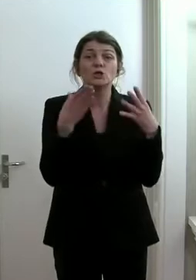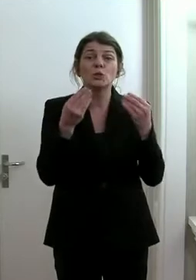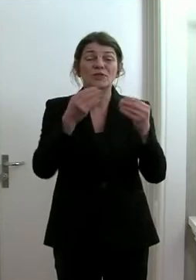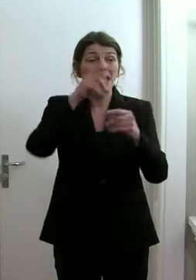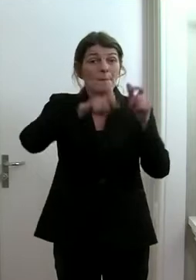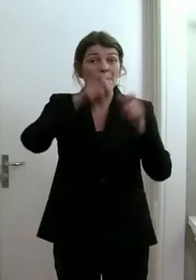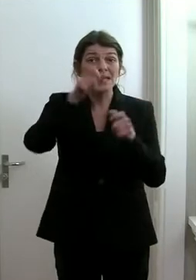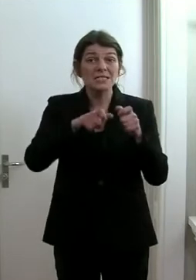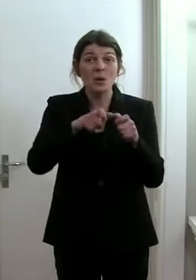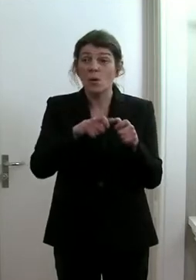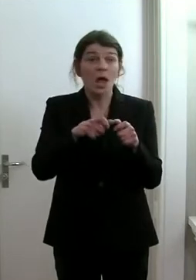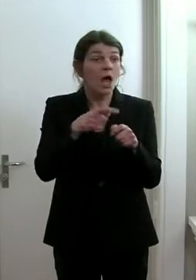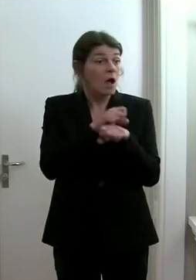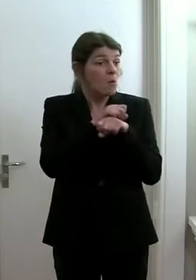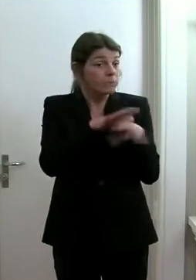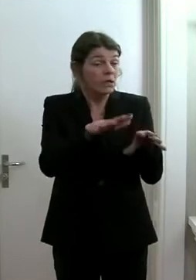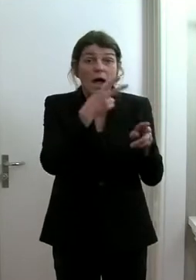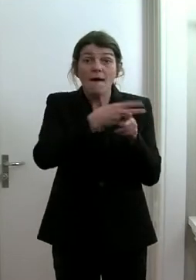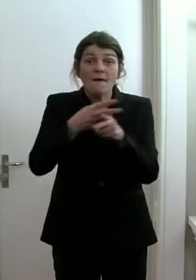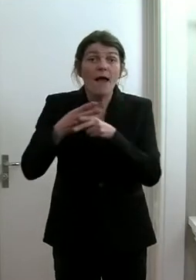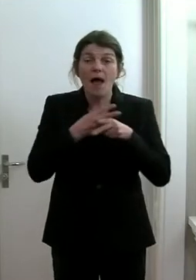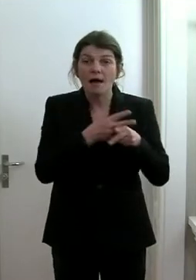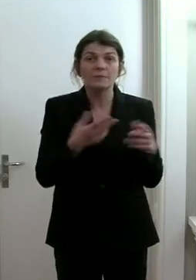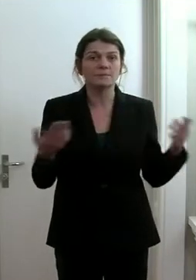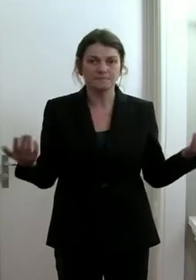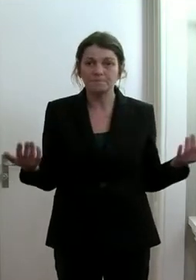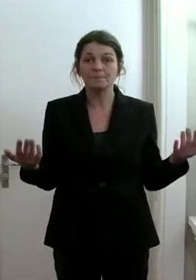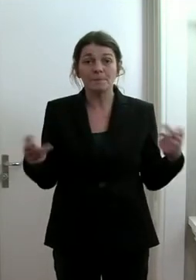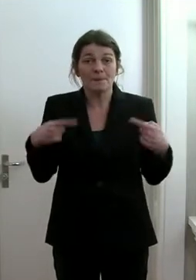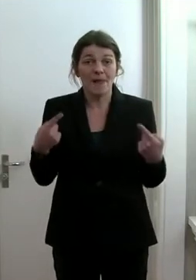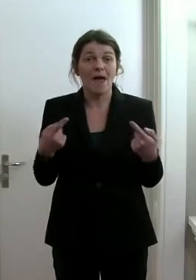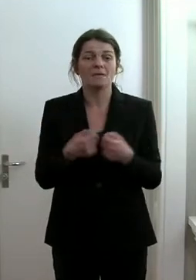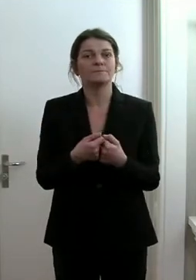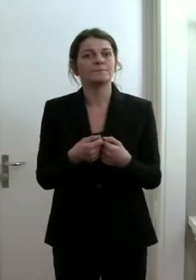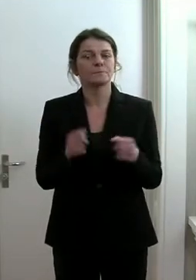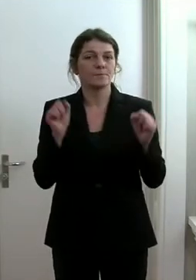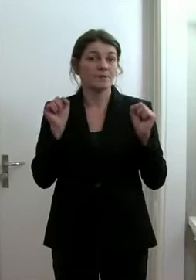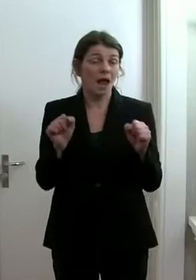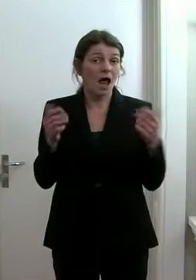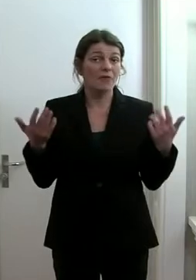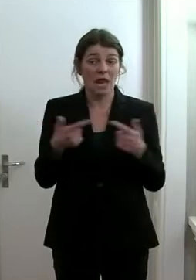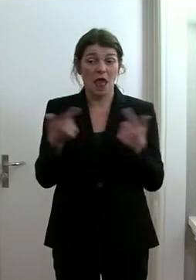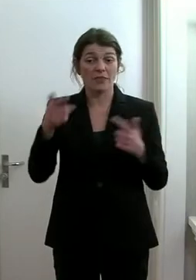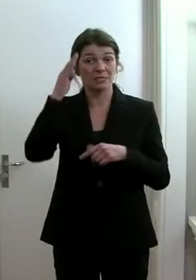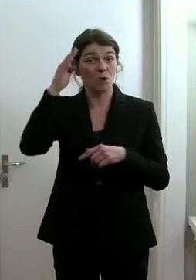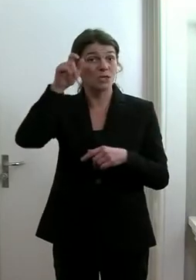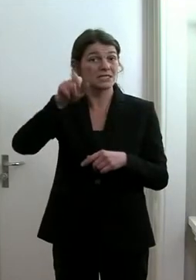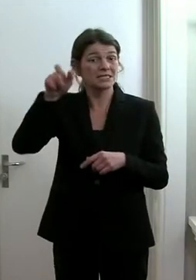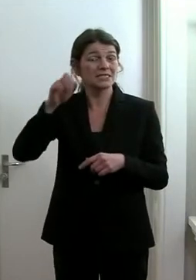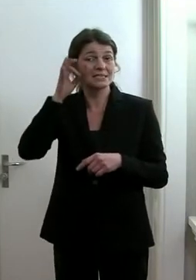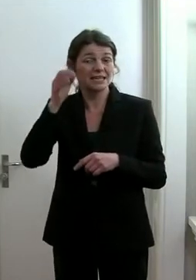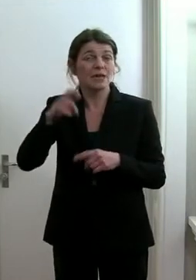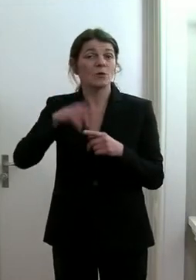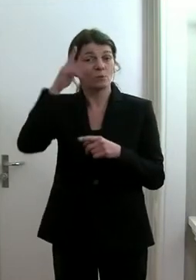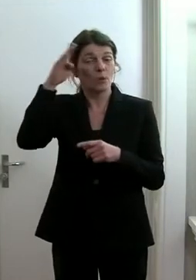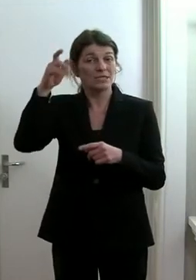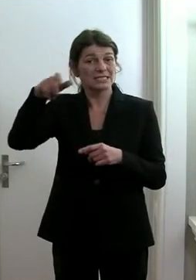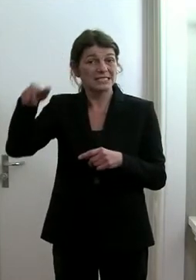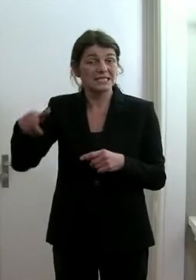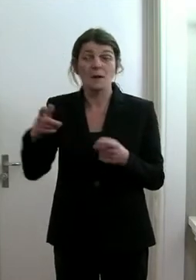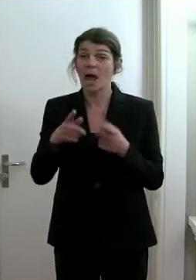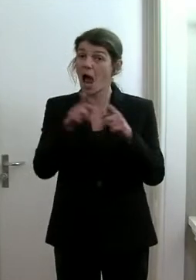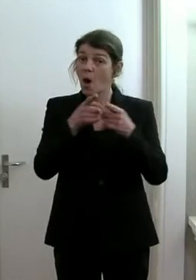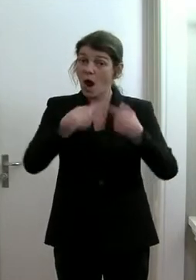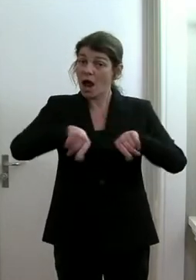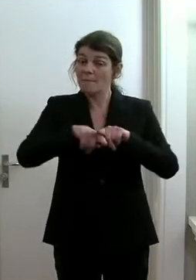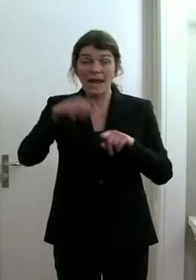Personen unkontrolliert erkranken, können die Landespolizistinnen und Landespolizisten, aber auch die